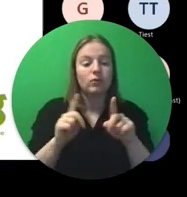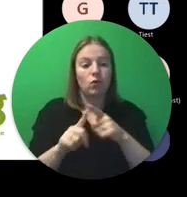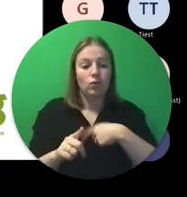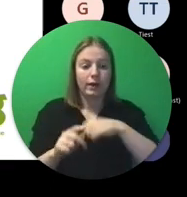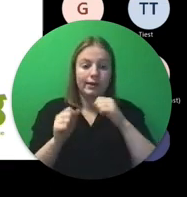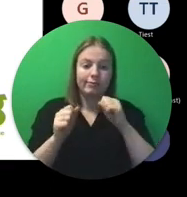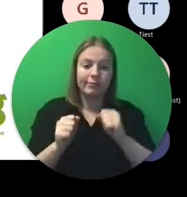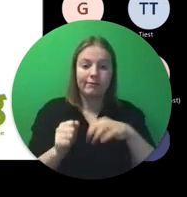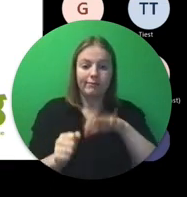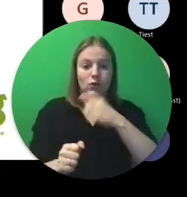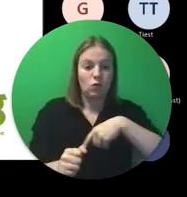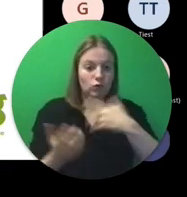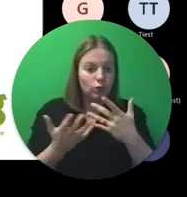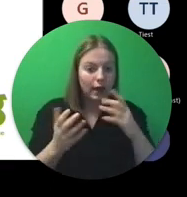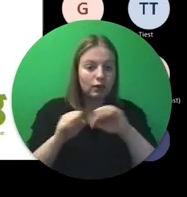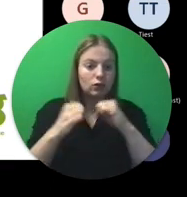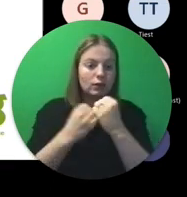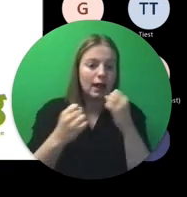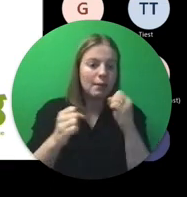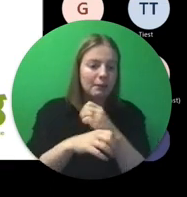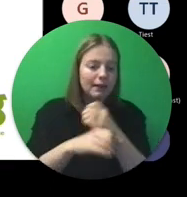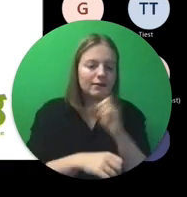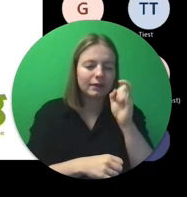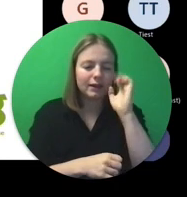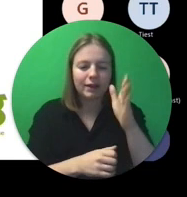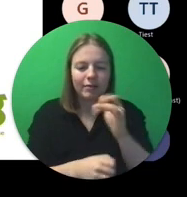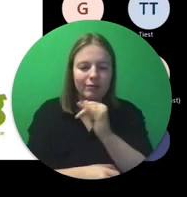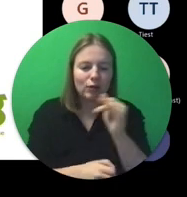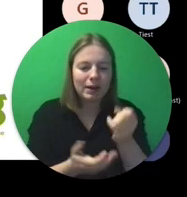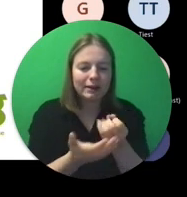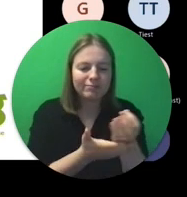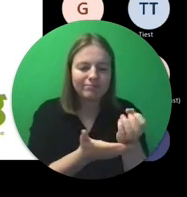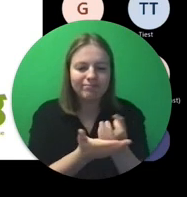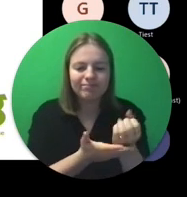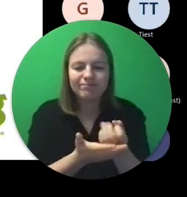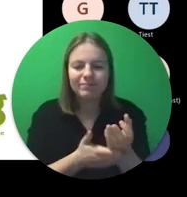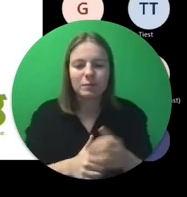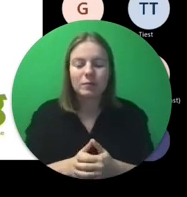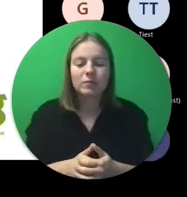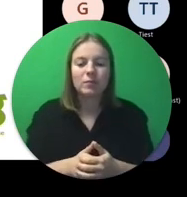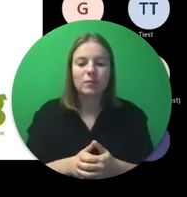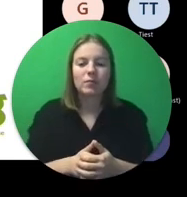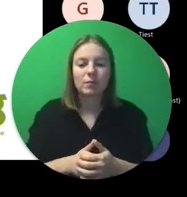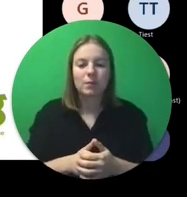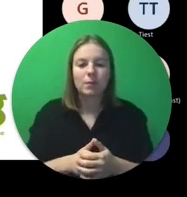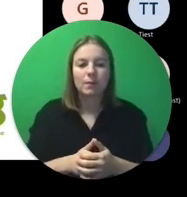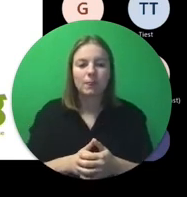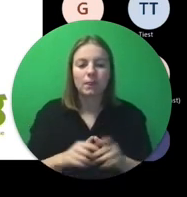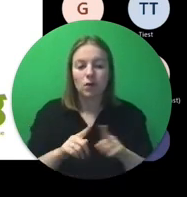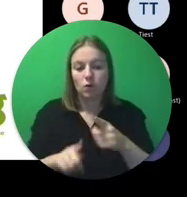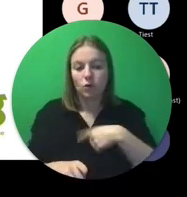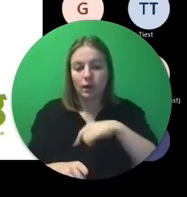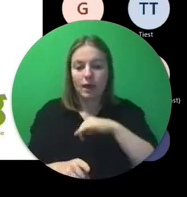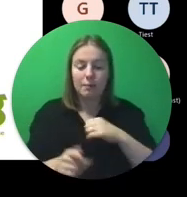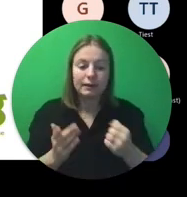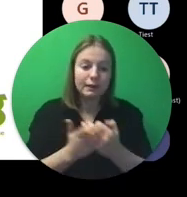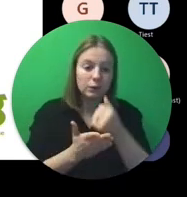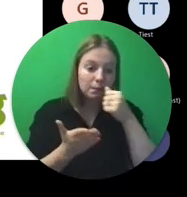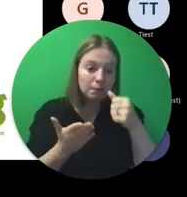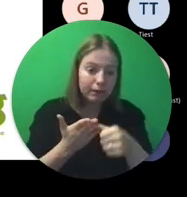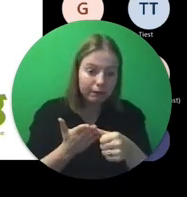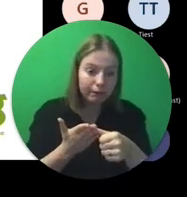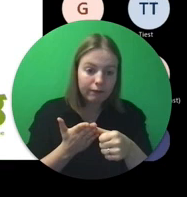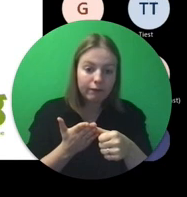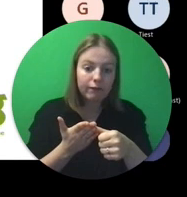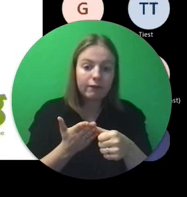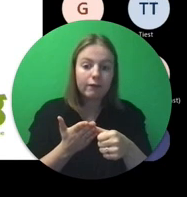media, waarvoor straks de gegevens zullen meegedeeld worden. En we bieden ook een nieuwsbrief aan,